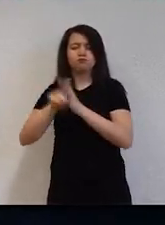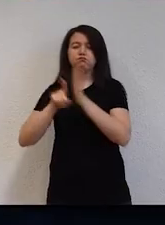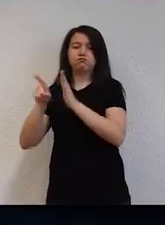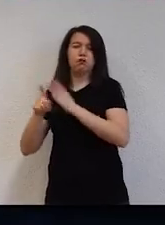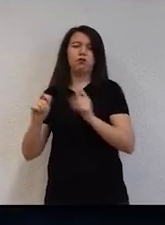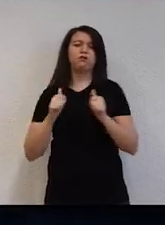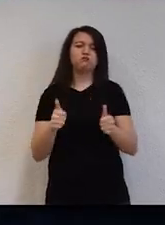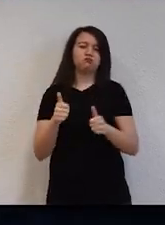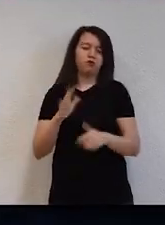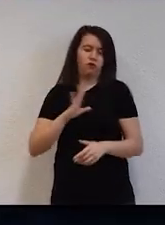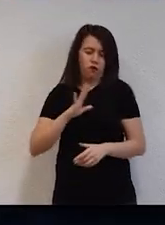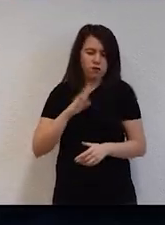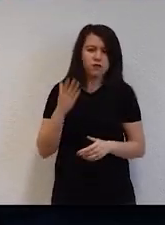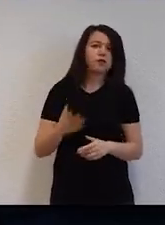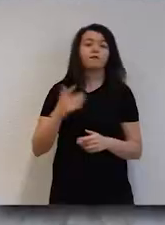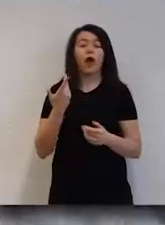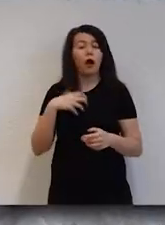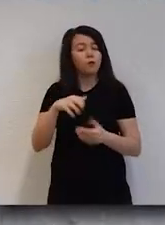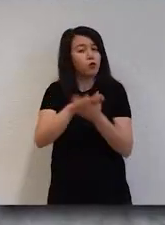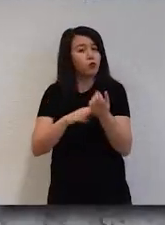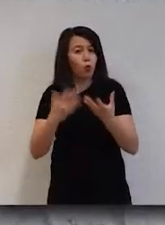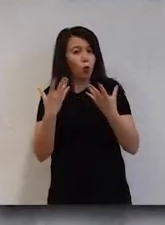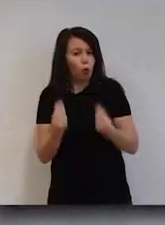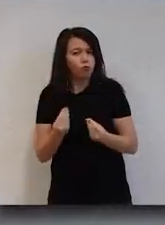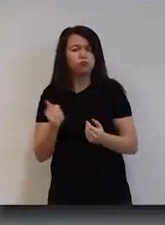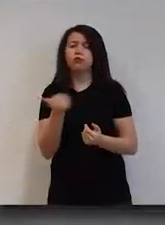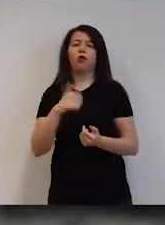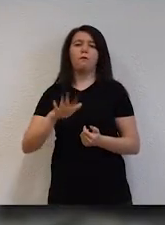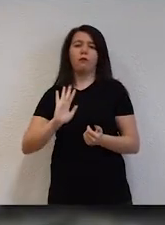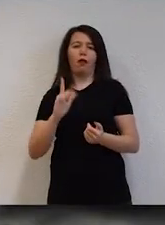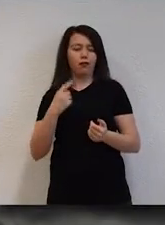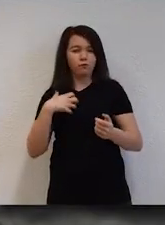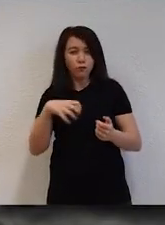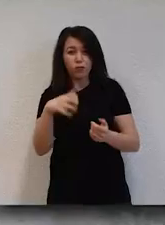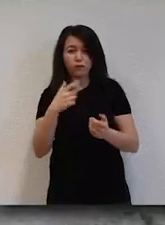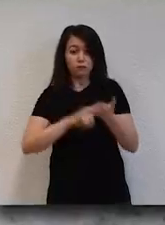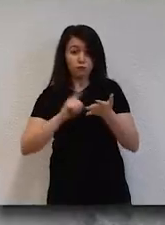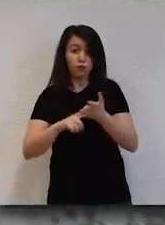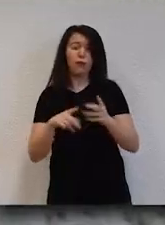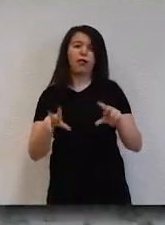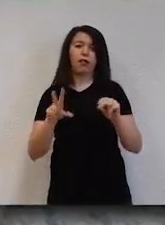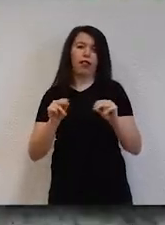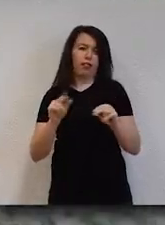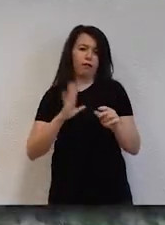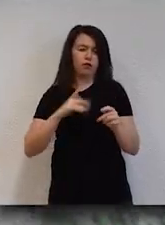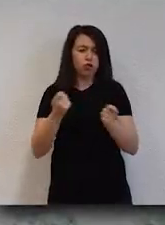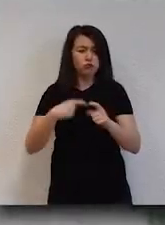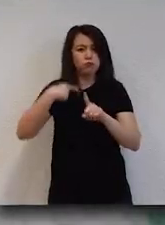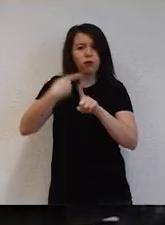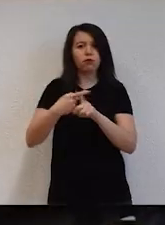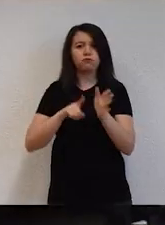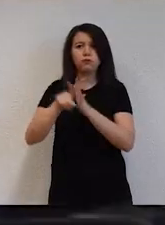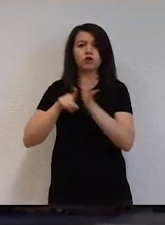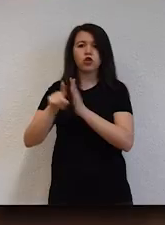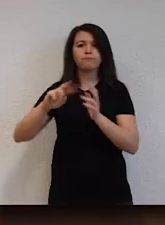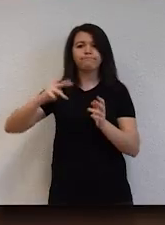nice başarılara imza atmaktadırlar. Hangi bölümden mezun olursanız olun, Hacettepe diploması iş imkanlarını